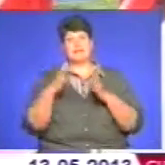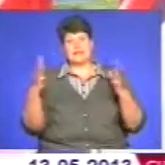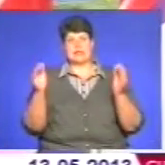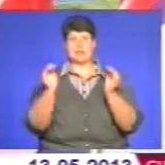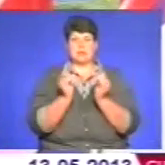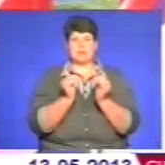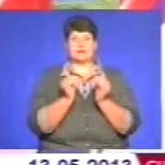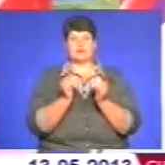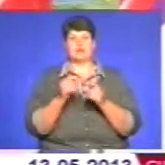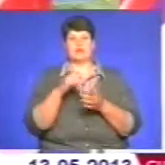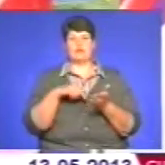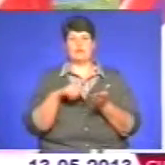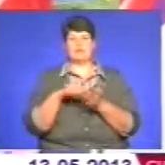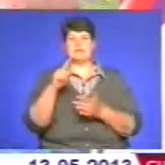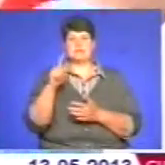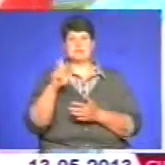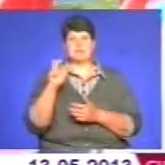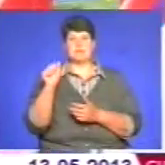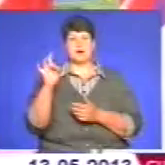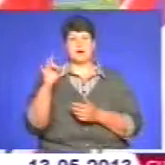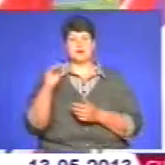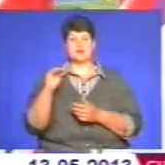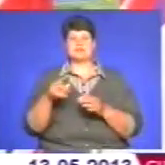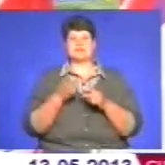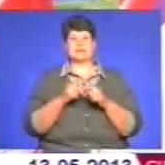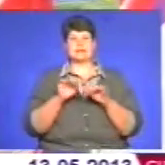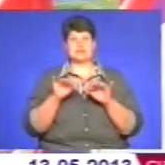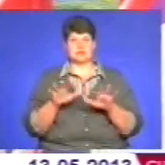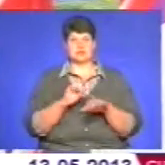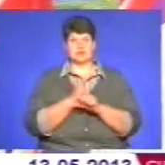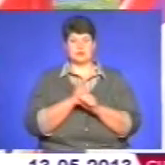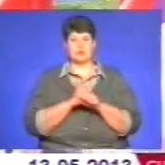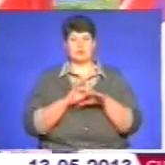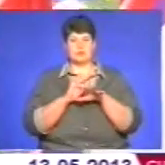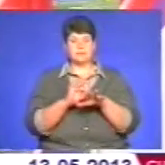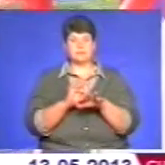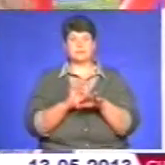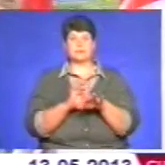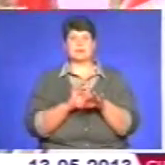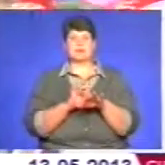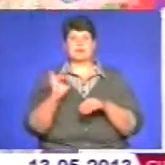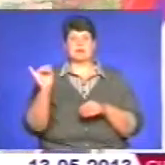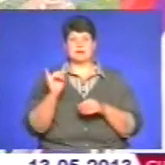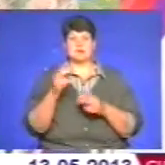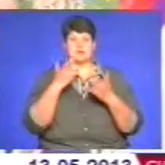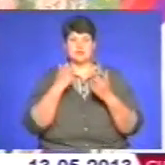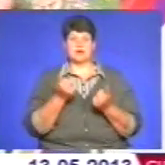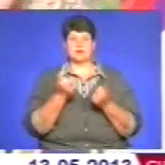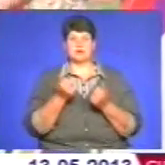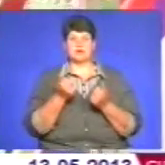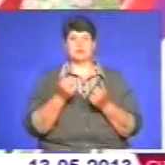і плануємо, в місті з Баражем, такі заходи ми проведемо, і, звичайно, до території